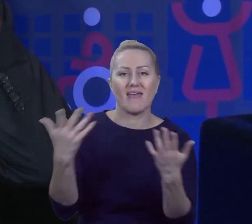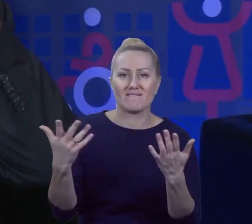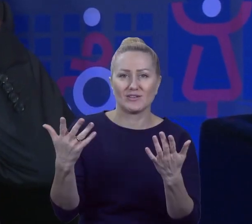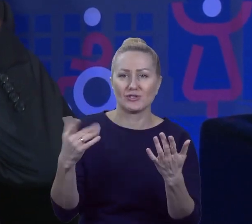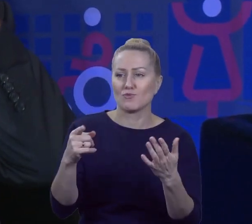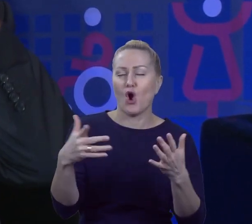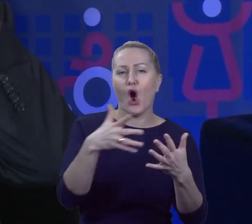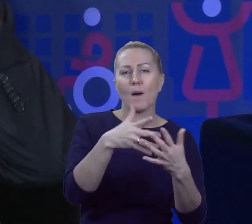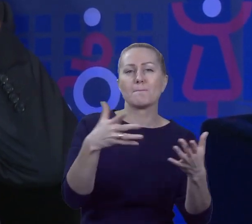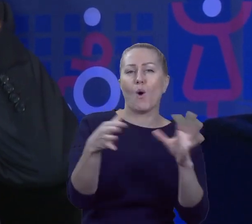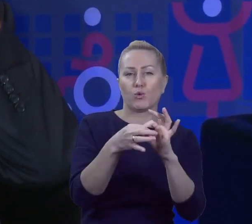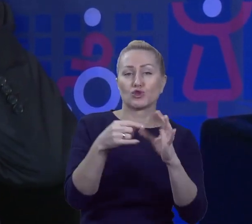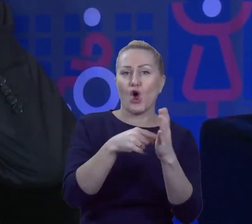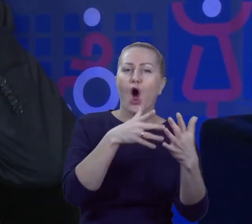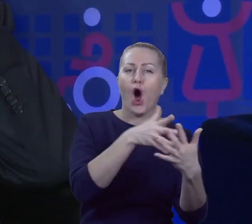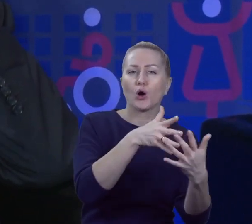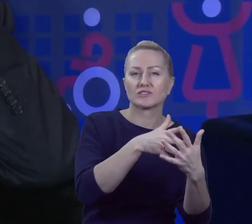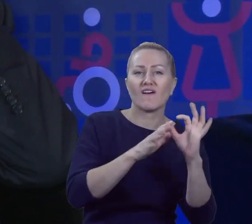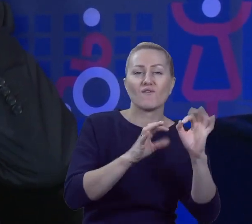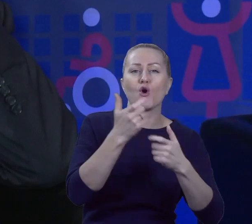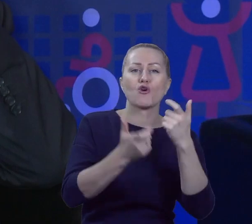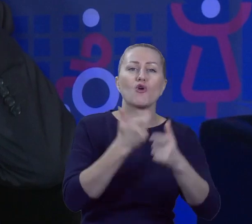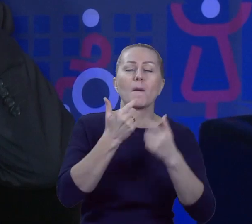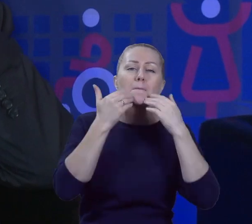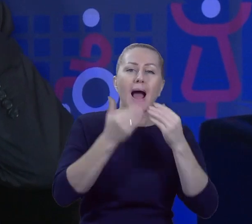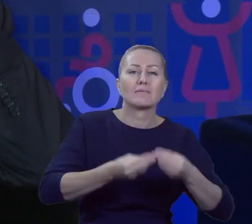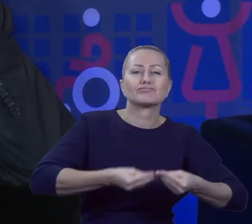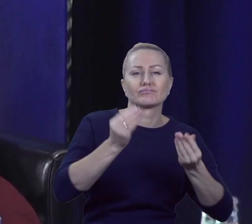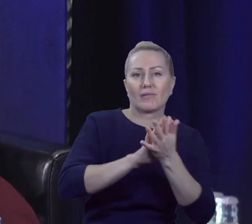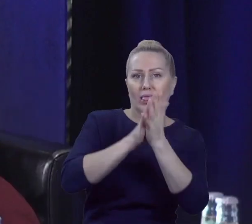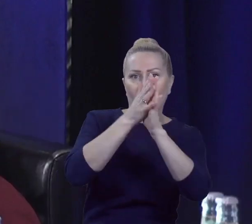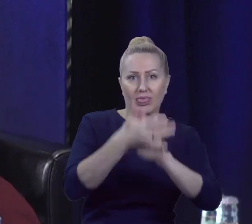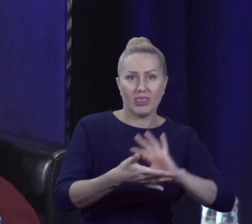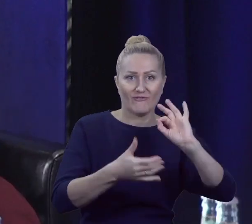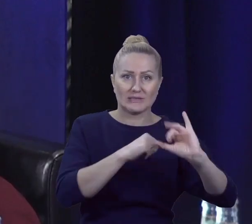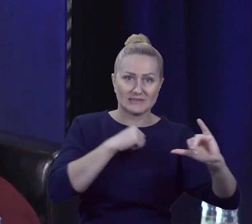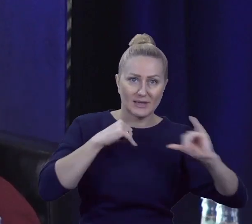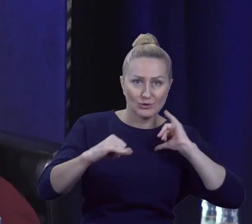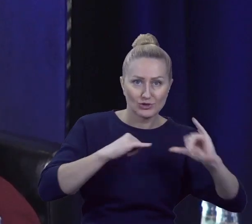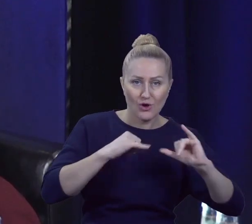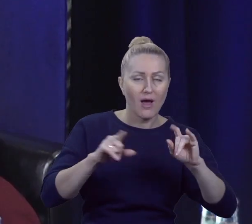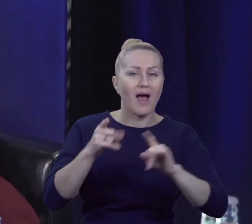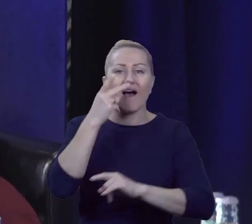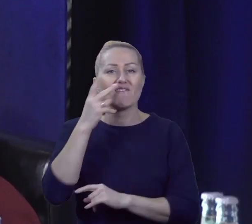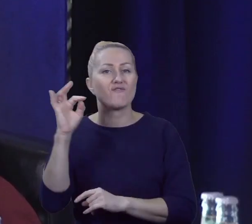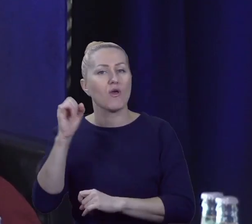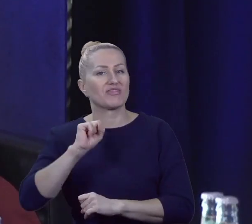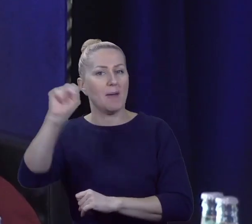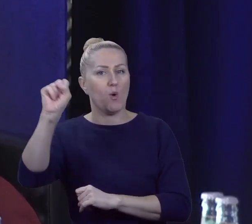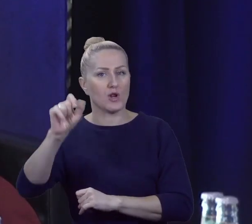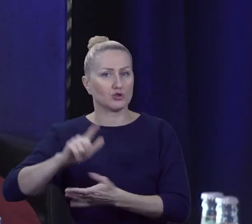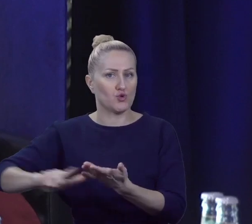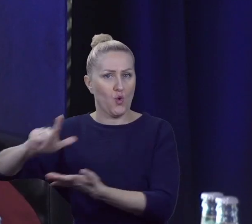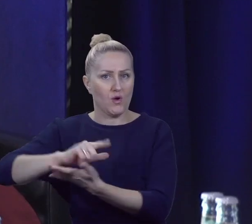oceną zasług modernizacyjnych samorządu a oceną demokracji lokalnej. Czy to nie